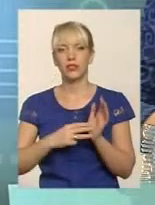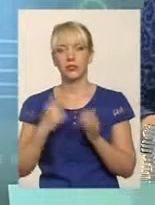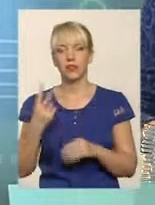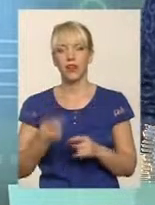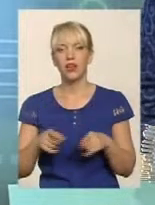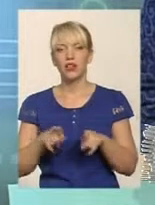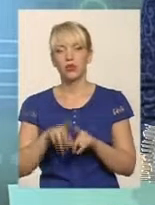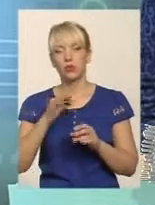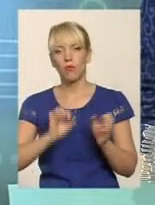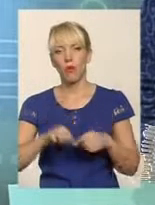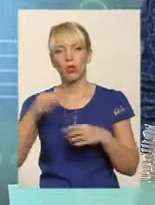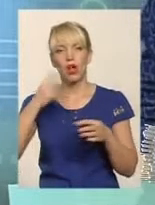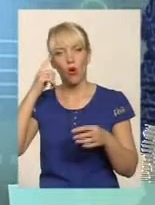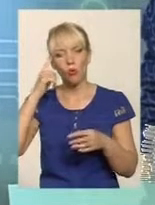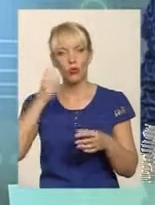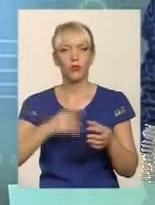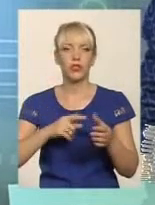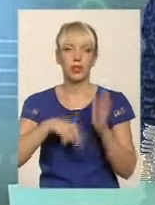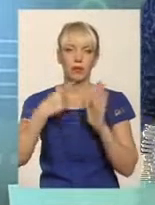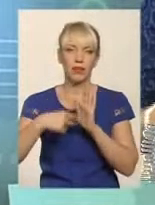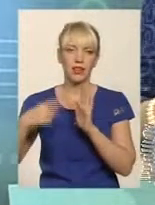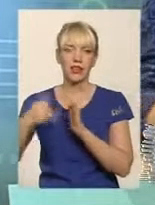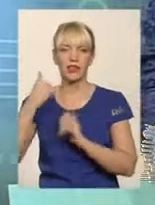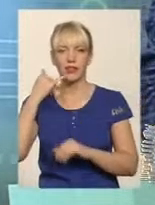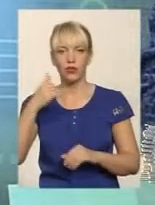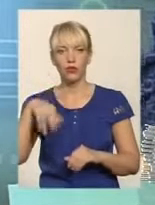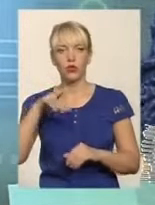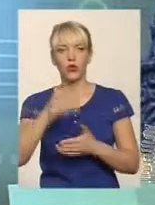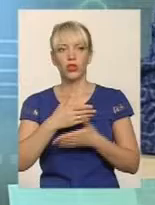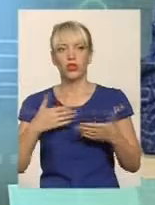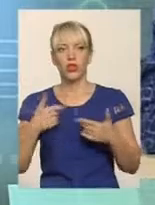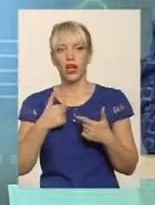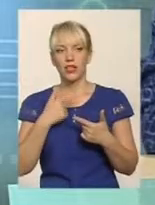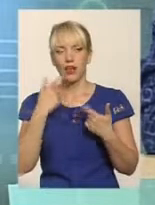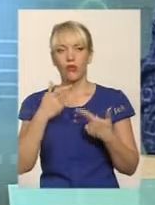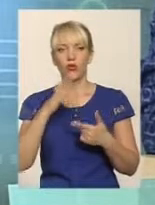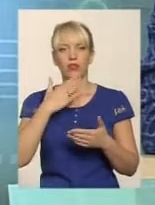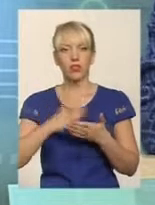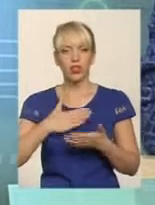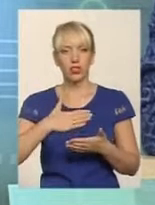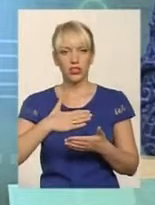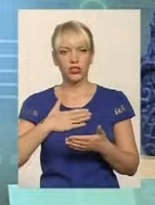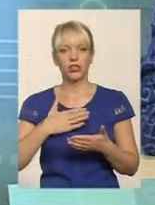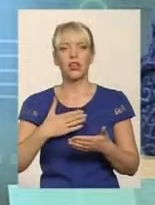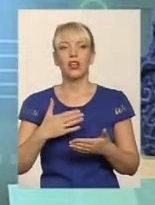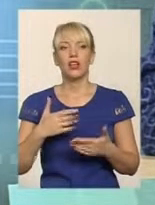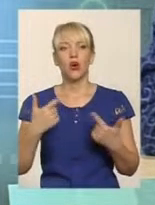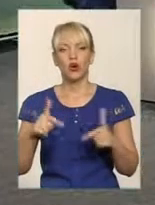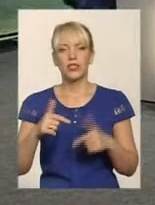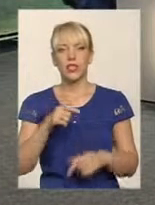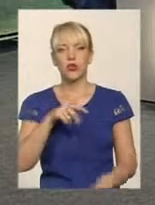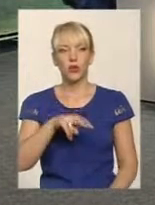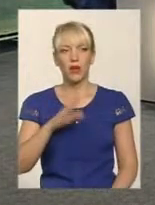Можете обдумувати вже запитання, телефонувати до нас, а я представляю сьогоднішніх гостей. Знайомтеся. Людмила